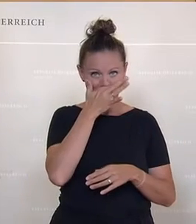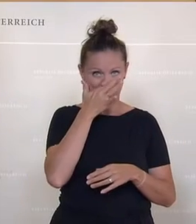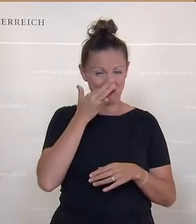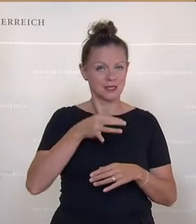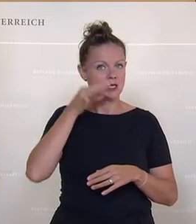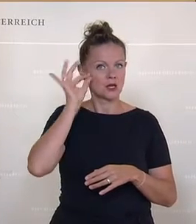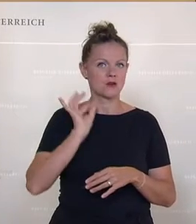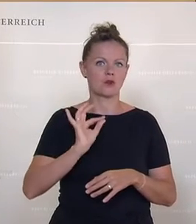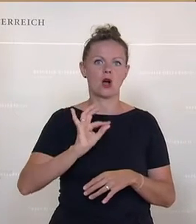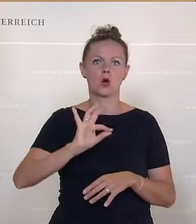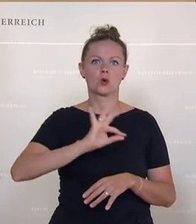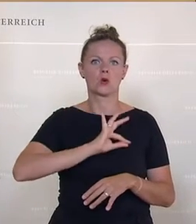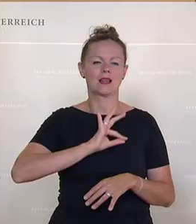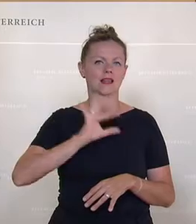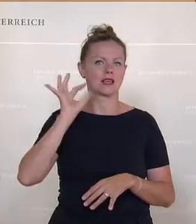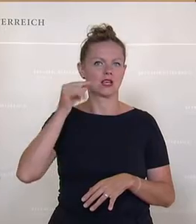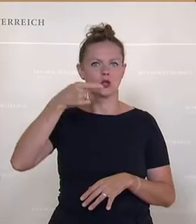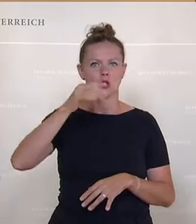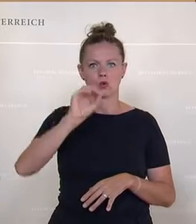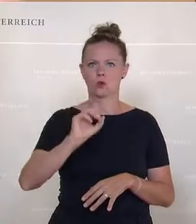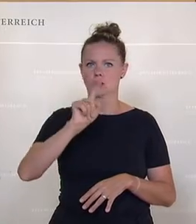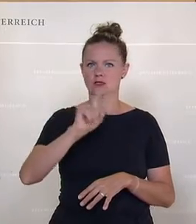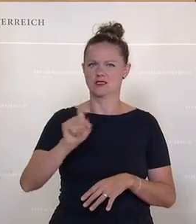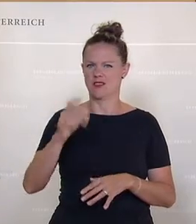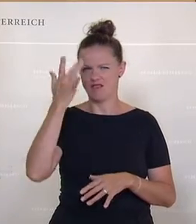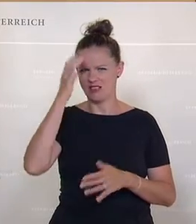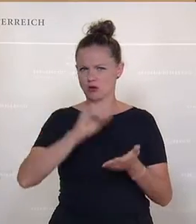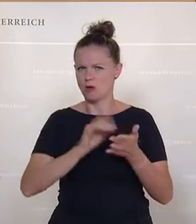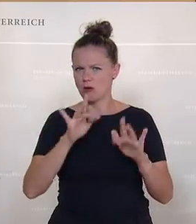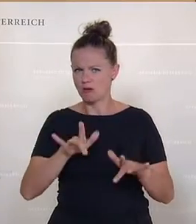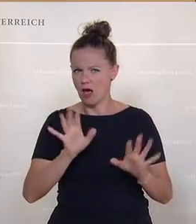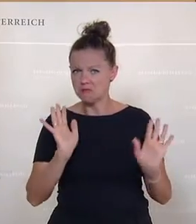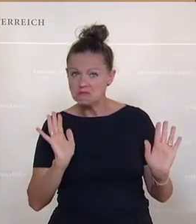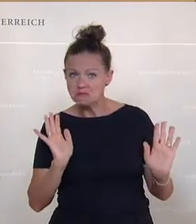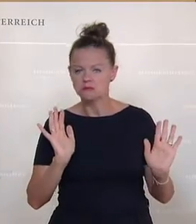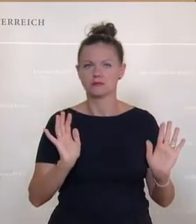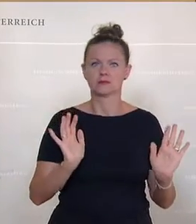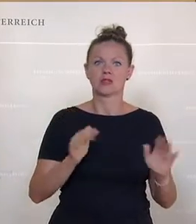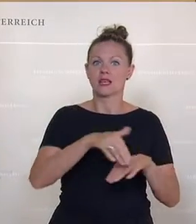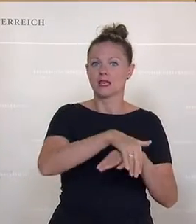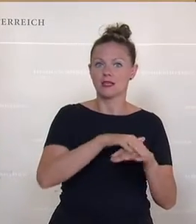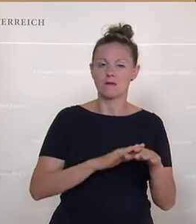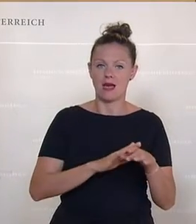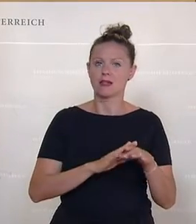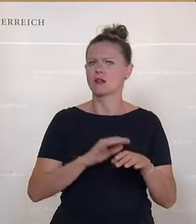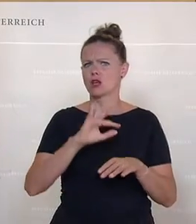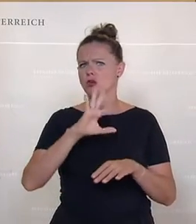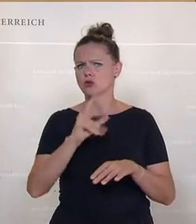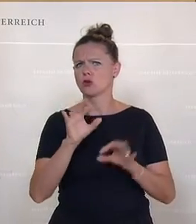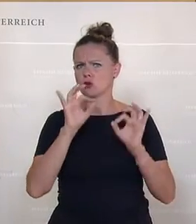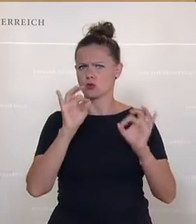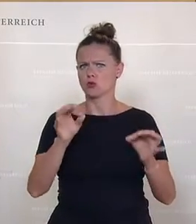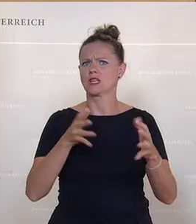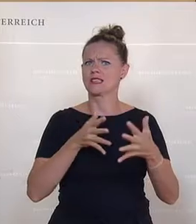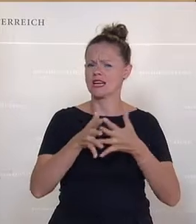Frau Kollegin Götze, ich weiß nicht, ob sie noch da ist, aber es ist schon schön und gut, wenn die Gemeinden transparent auf der Homepage des